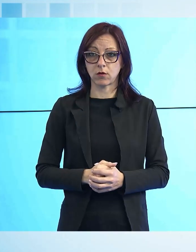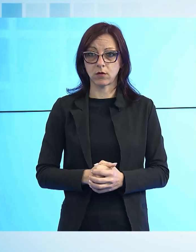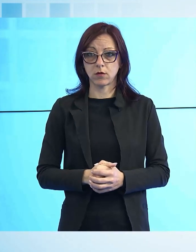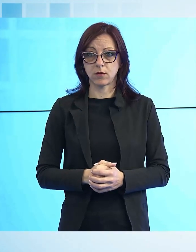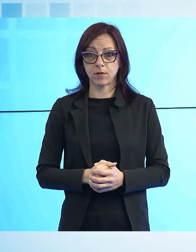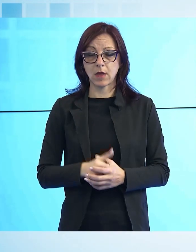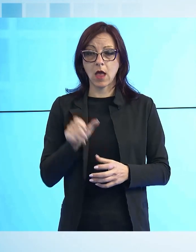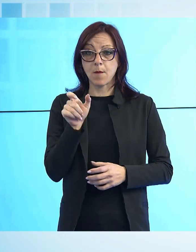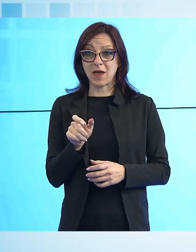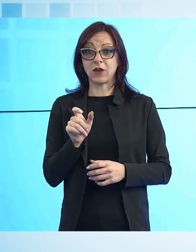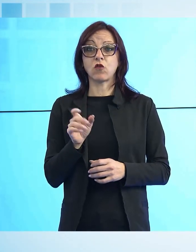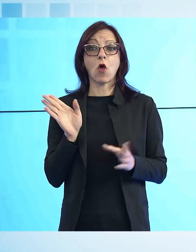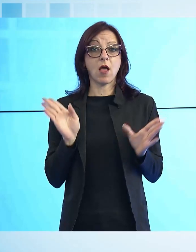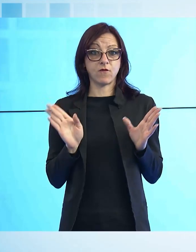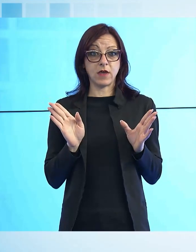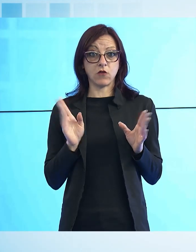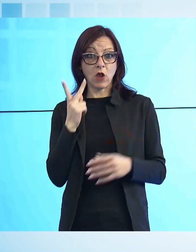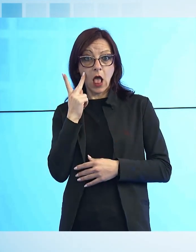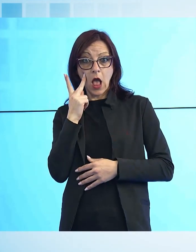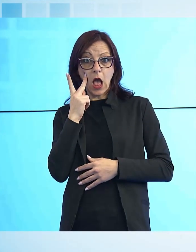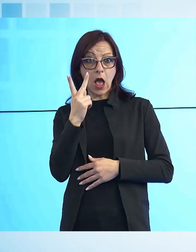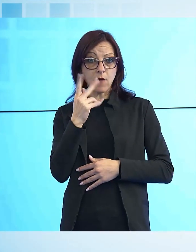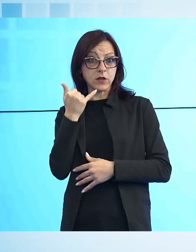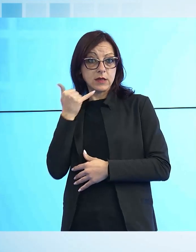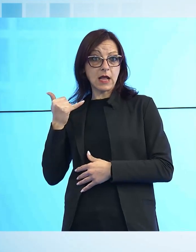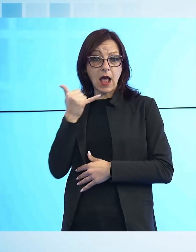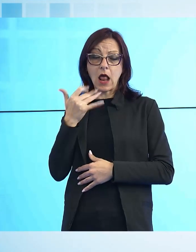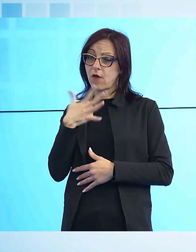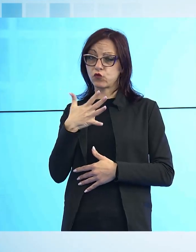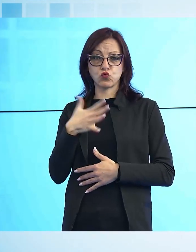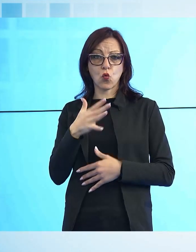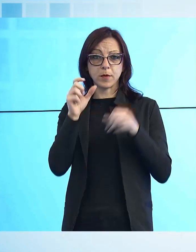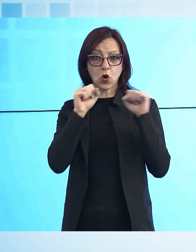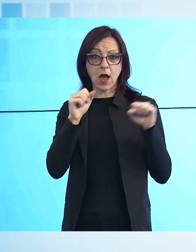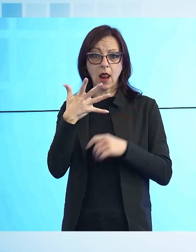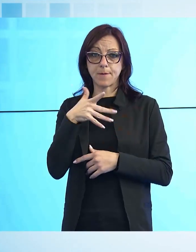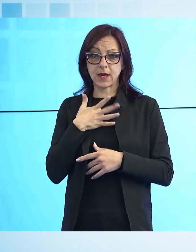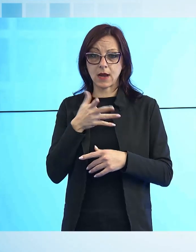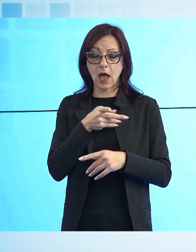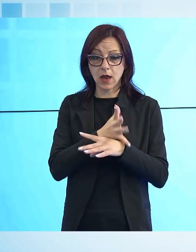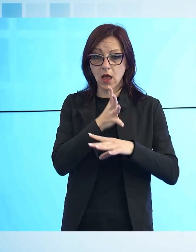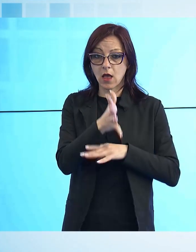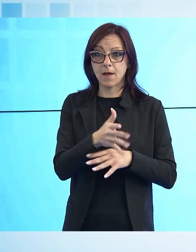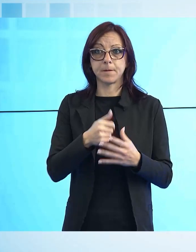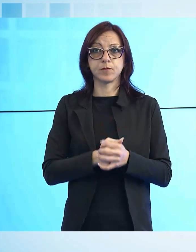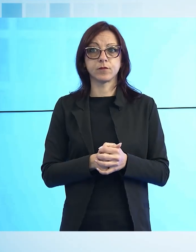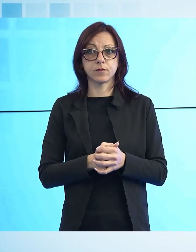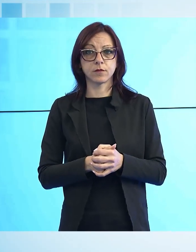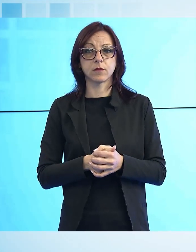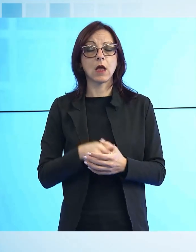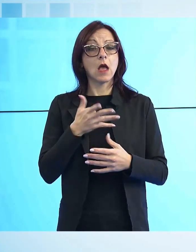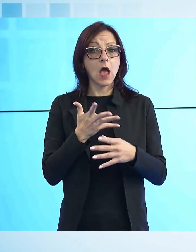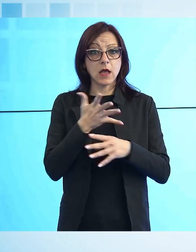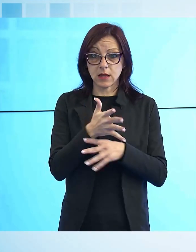un vigile urbano fuori servizio che ha assistito alla scena. Sono intervenuti a San Cassiano di Controne, frazione del comune di Bani di Lucca,